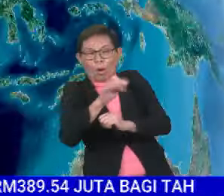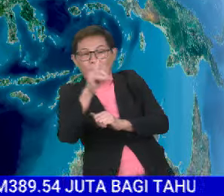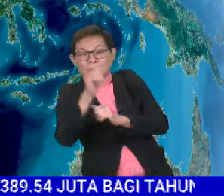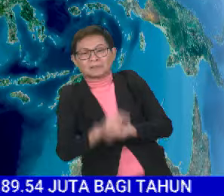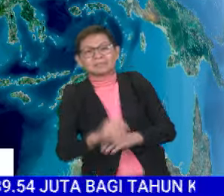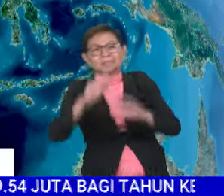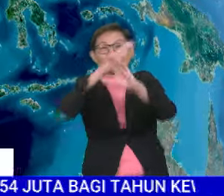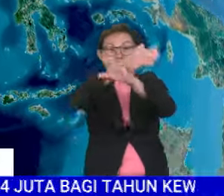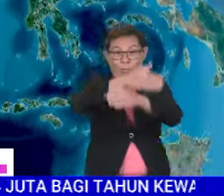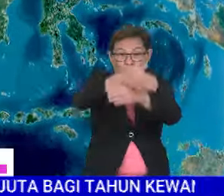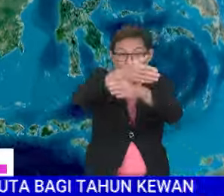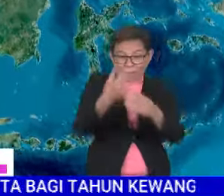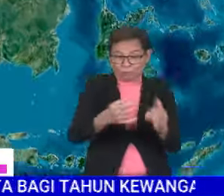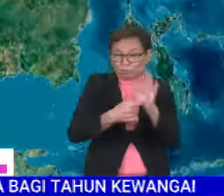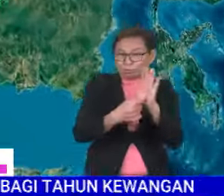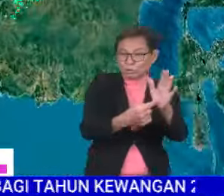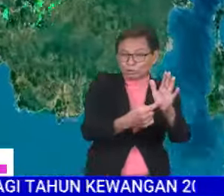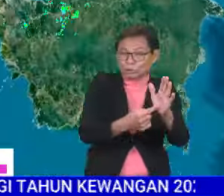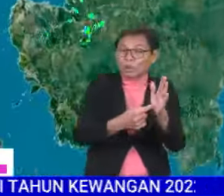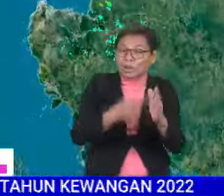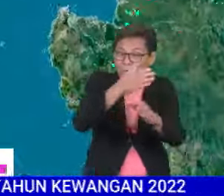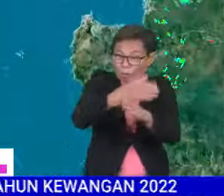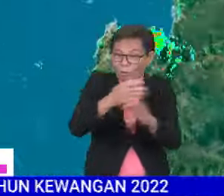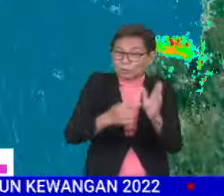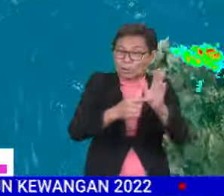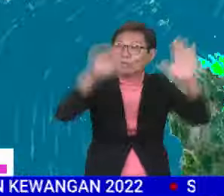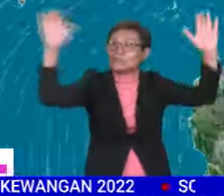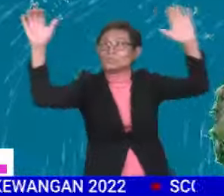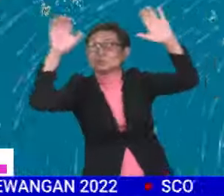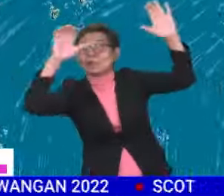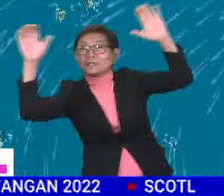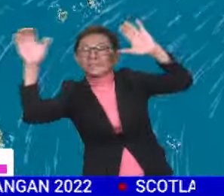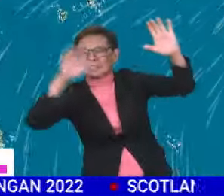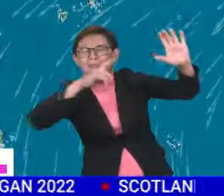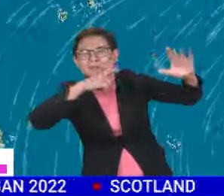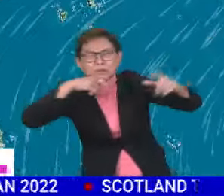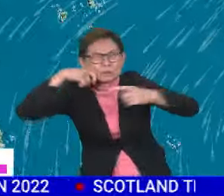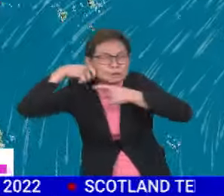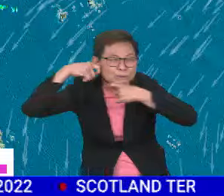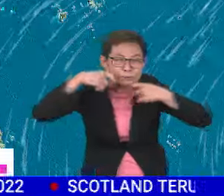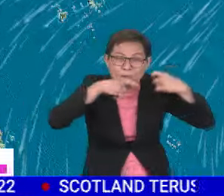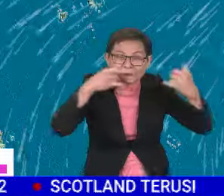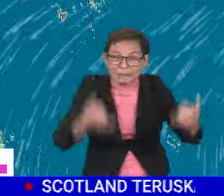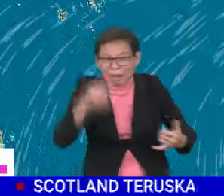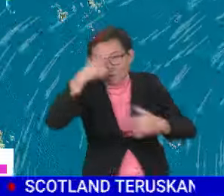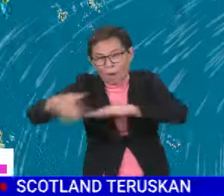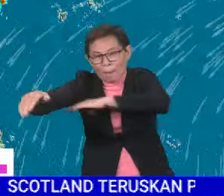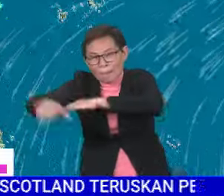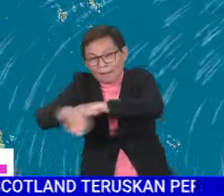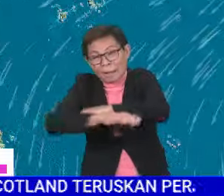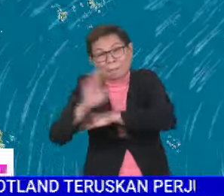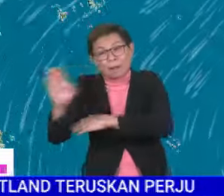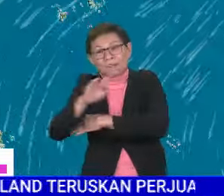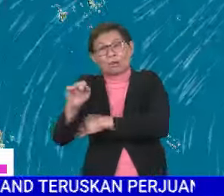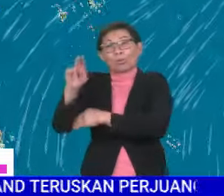gemerada, buat masa kini menunjukkan keadaan cuaca yang agak kering pada ketika ini bagi pantai barat